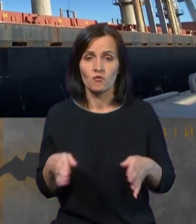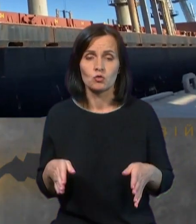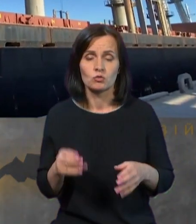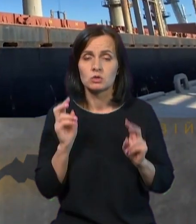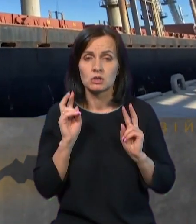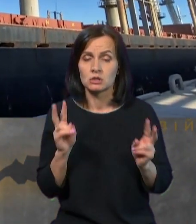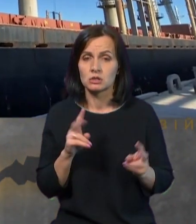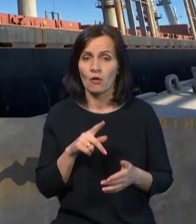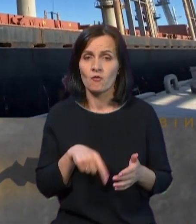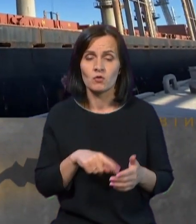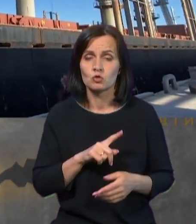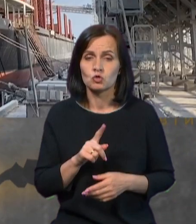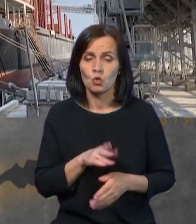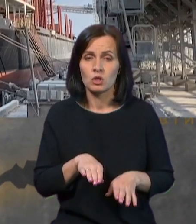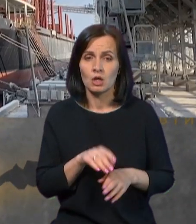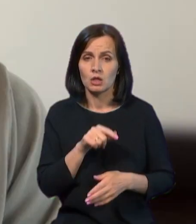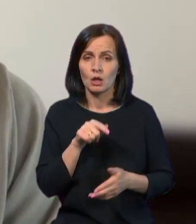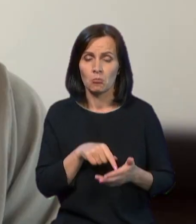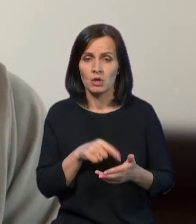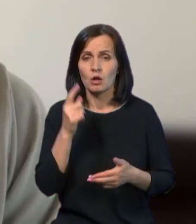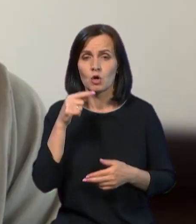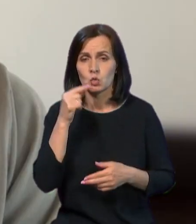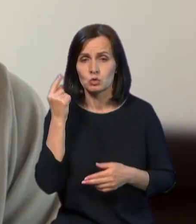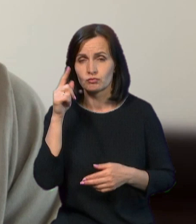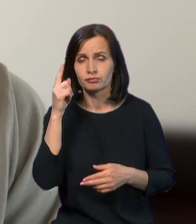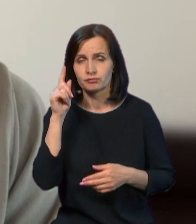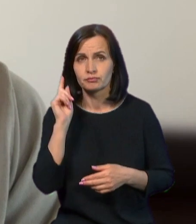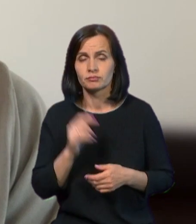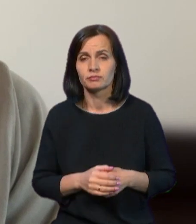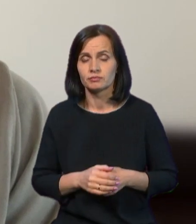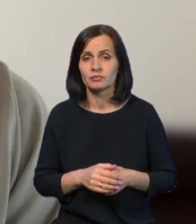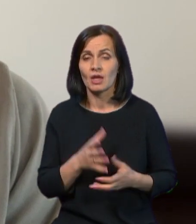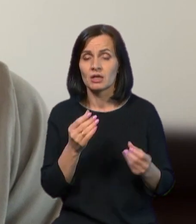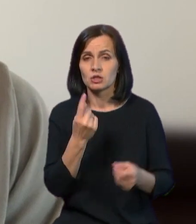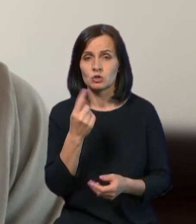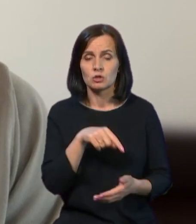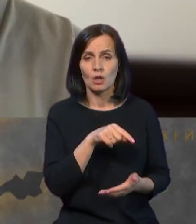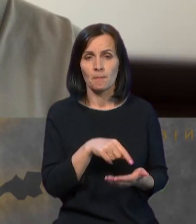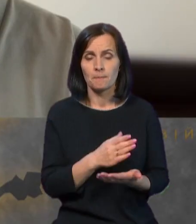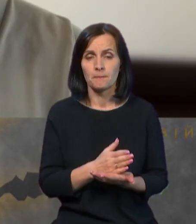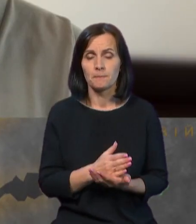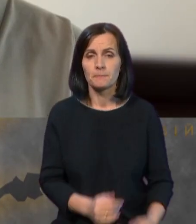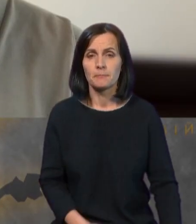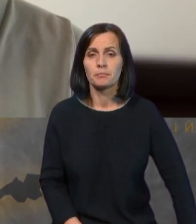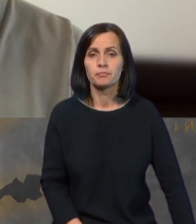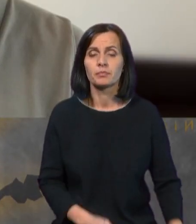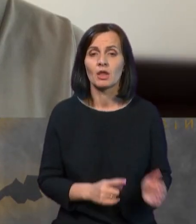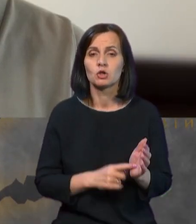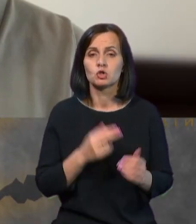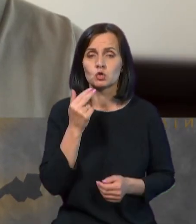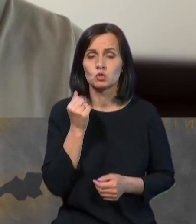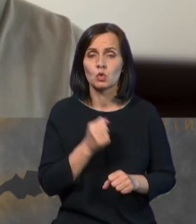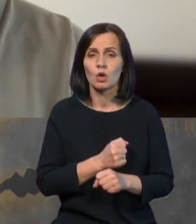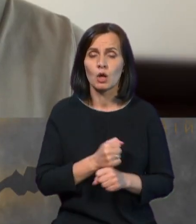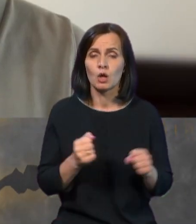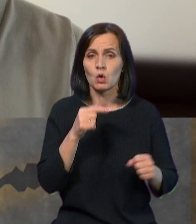впевнений, що такі питання Росія ще не придумує. На Миколи, ще одне запитання маю. Власне, 6 червня підірвали